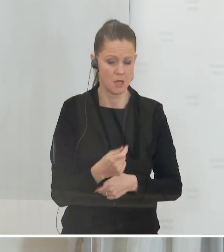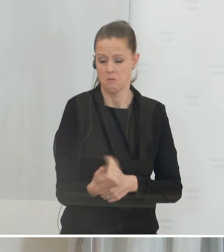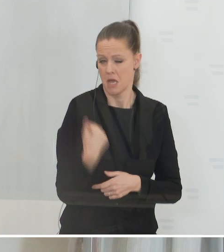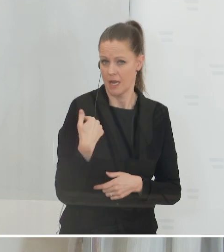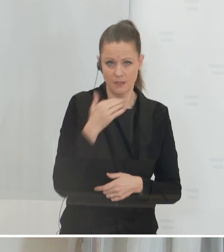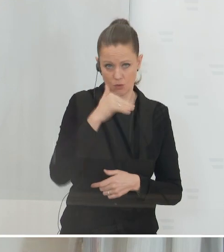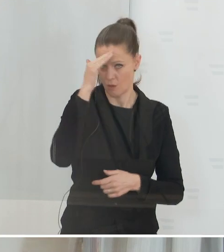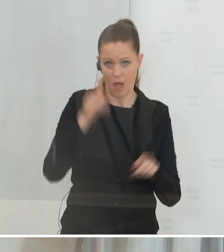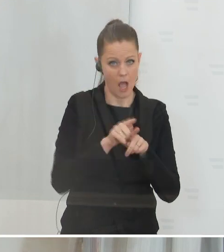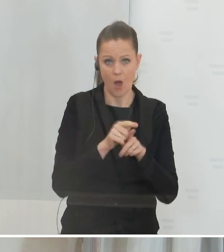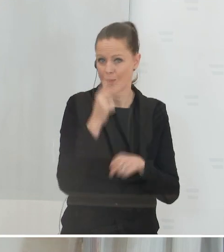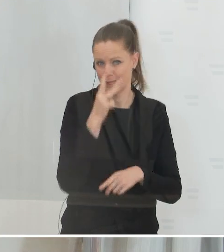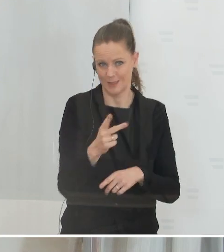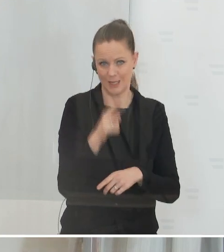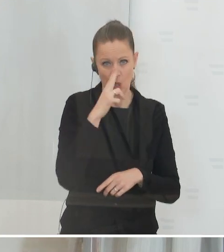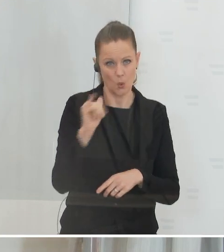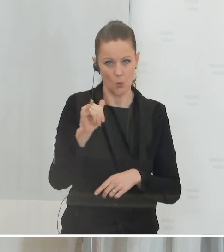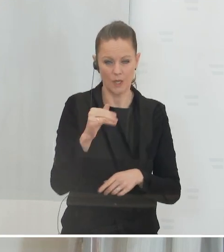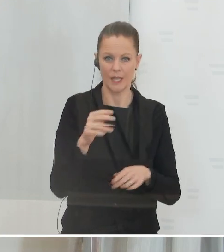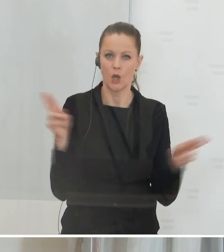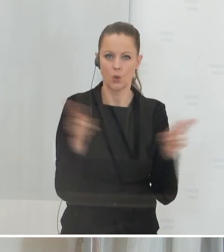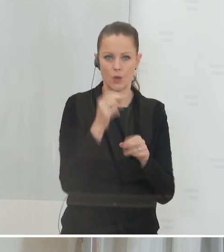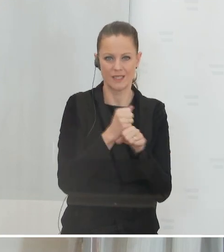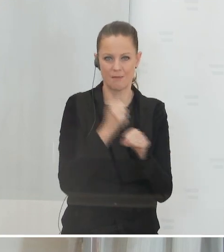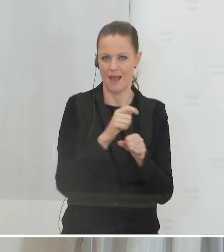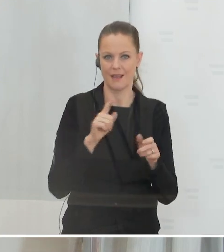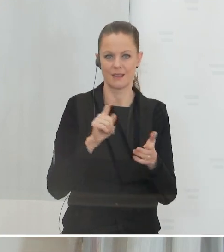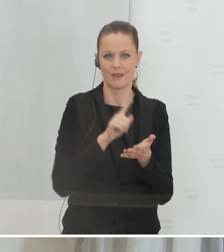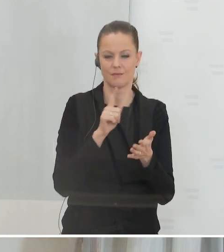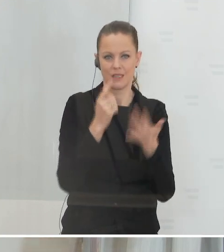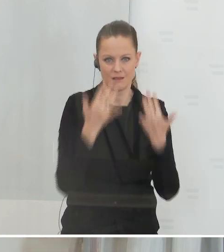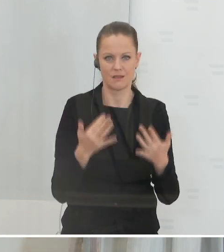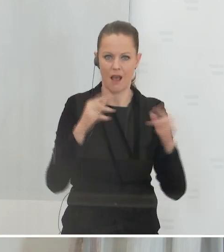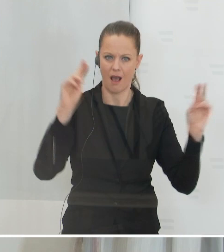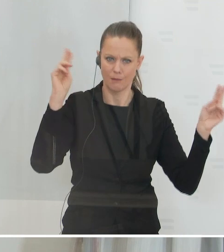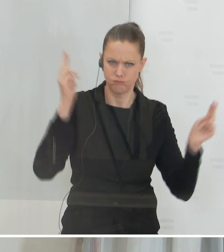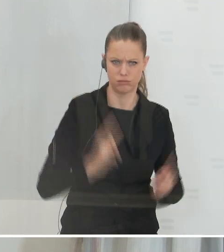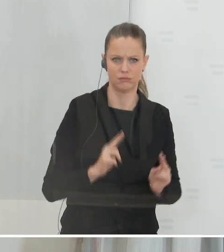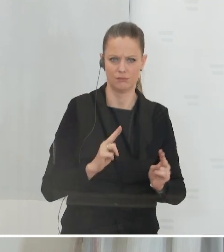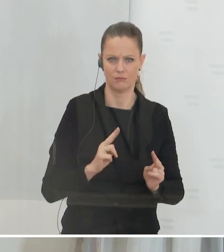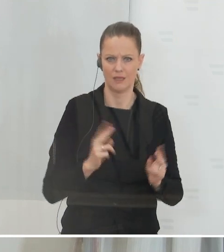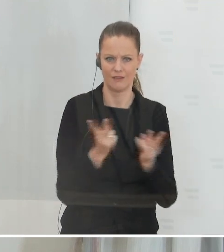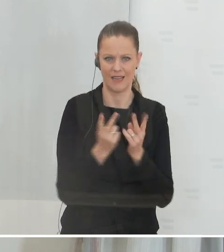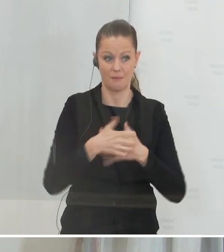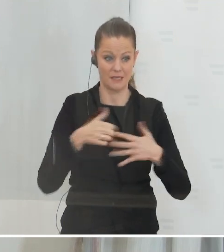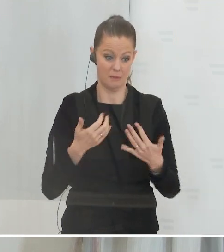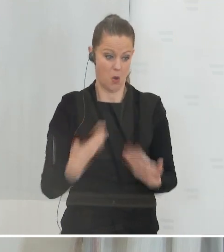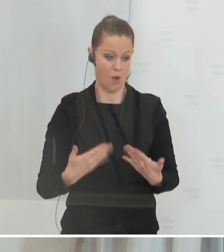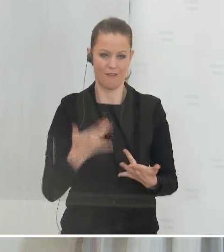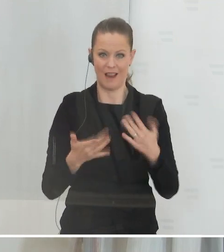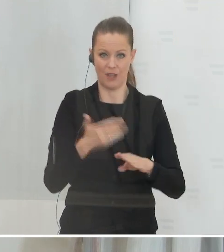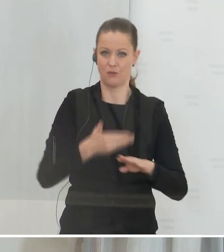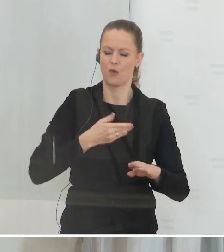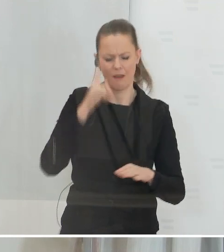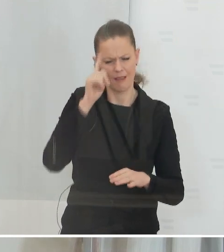Sommer gesehen. Schon im Juni war die Kurzarbeitszahl viel, viel geringer als noch im März. Dieses Mal kommt es vielleicht sogar etwas früher. Das heißt, wir kommen sehr